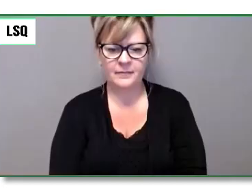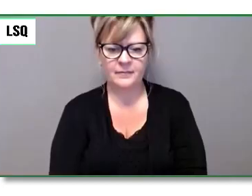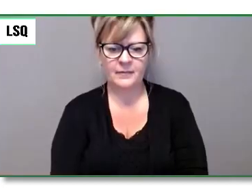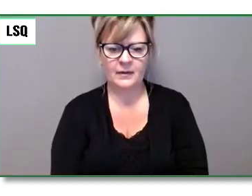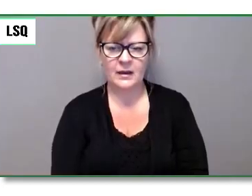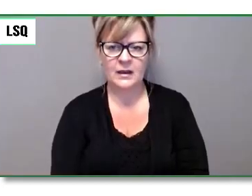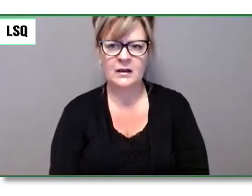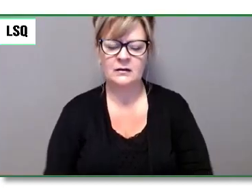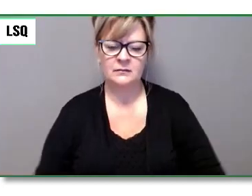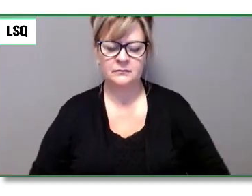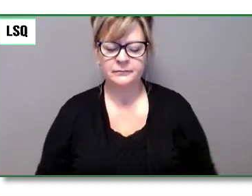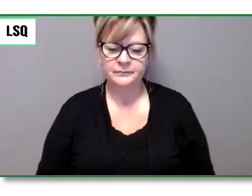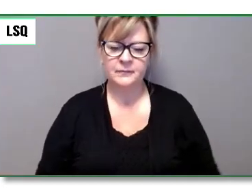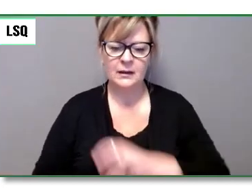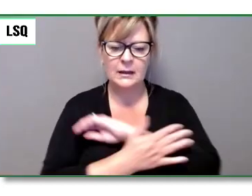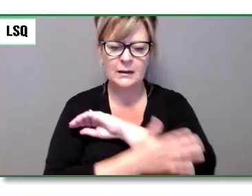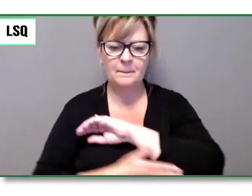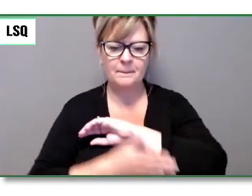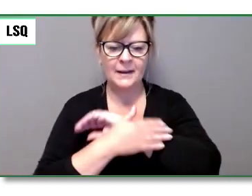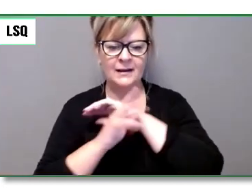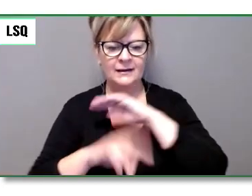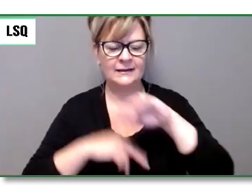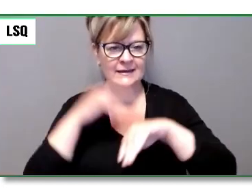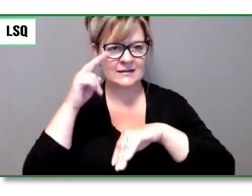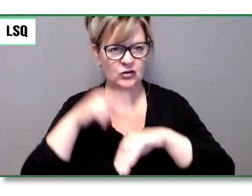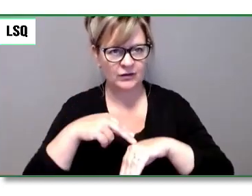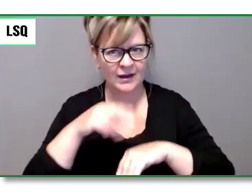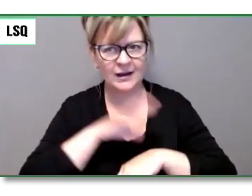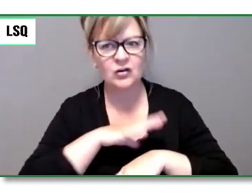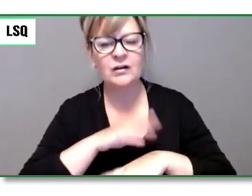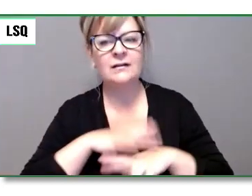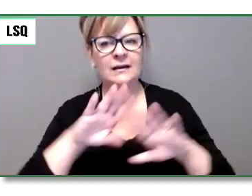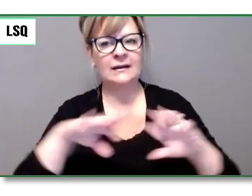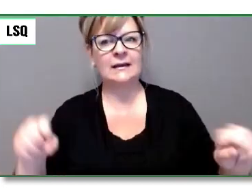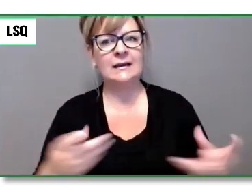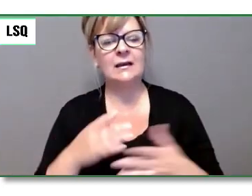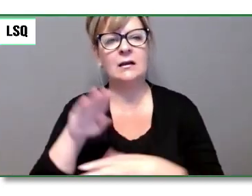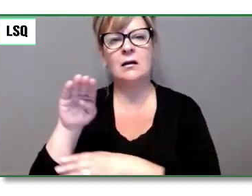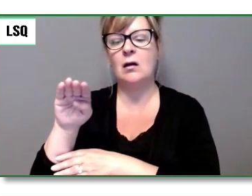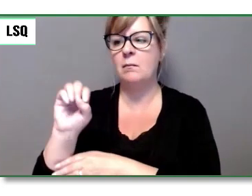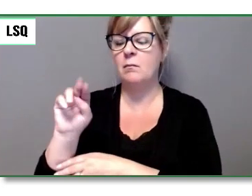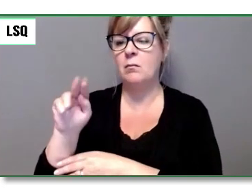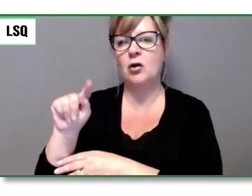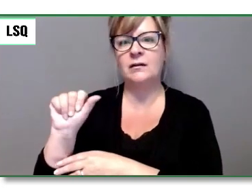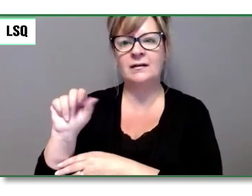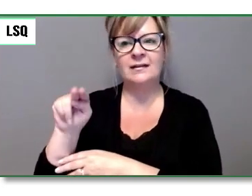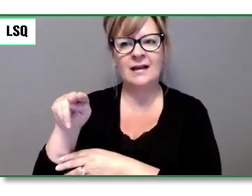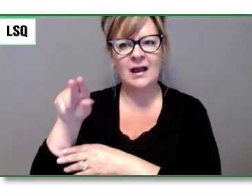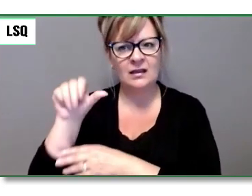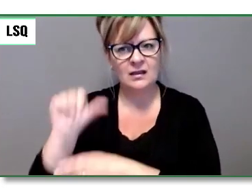Wyoming qui ont été dédiés et mis à part en tant que parc public au terrain de plaisance pour le bénéfice et le plaisir du peuple.